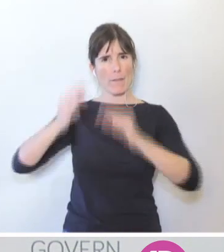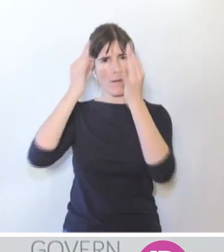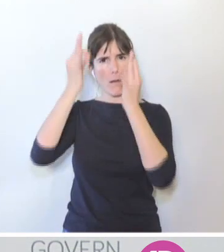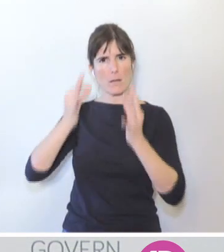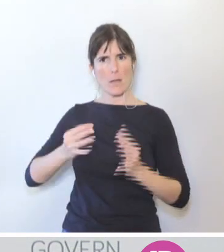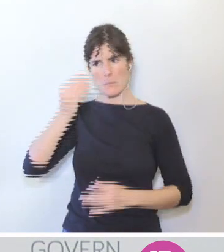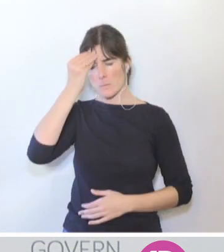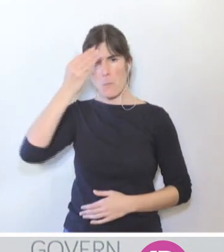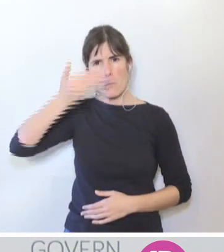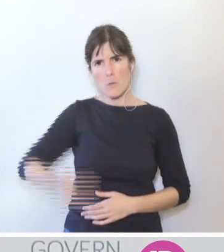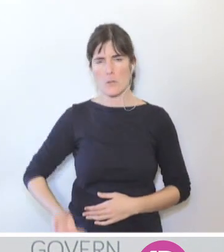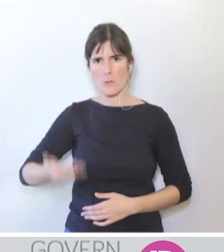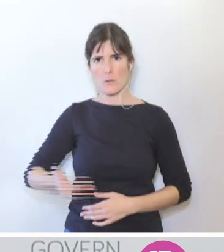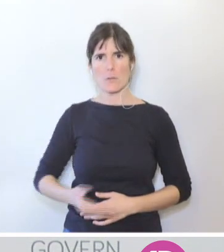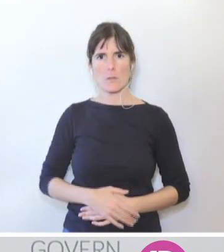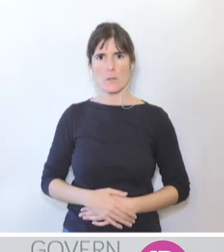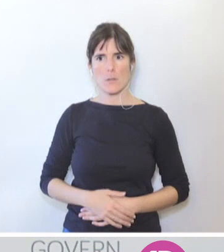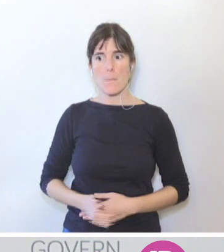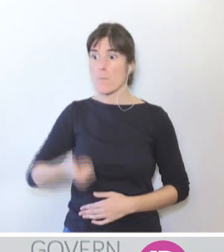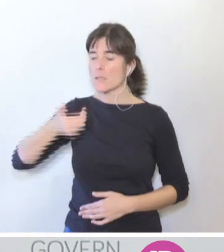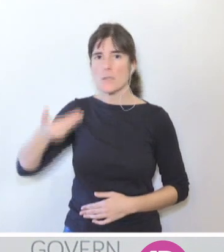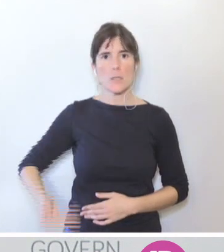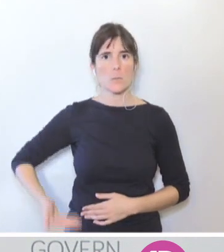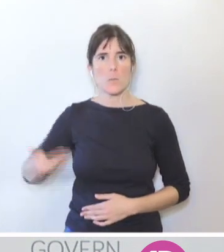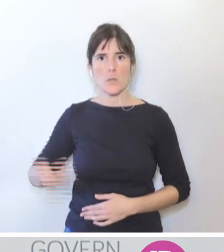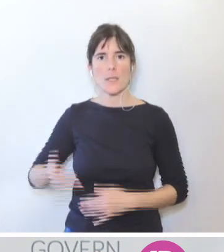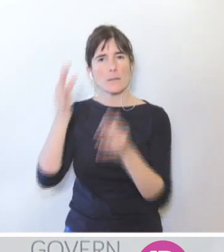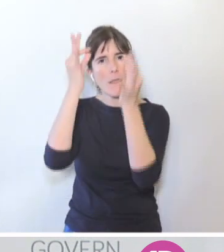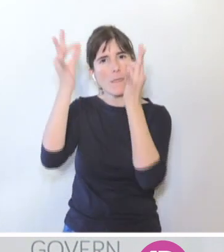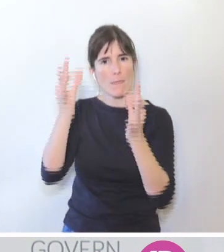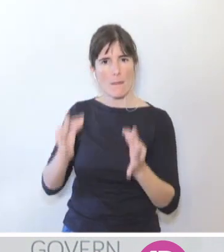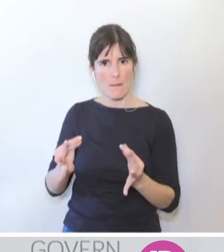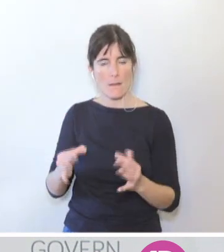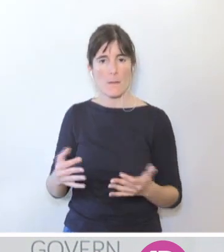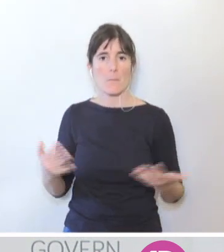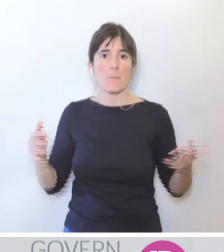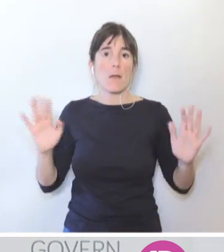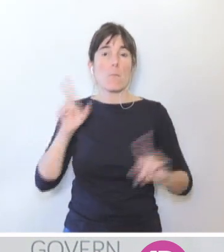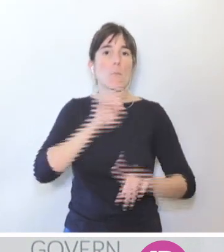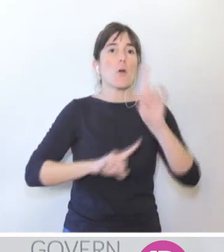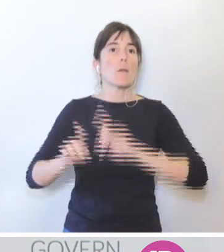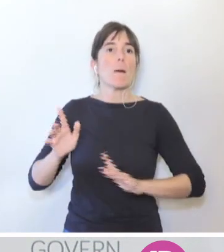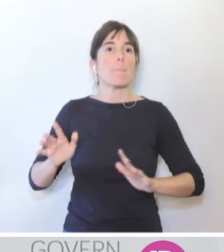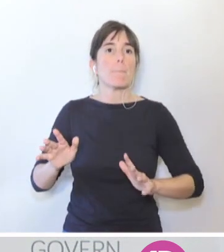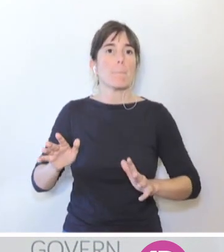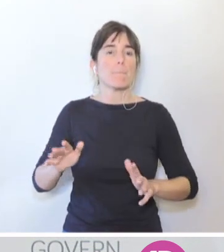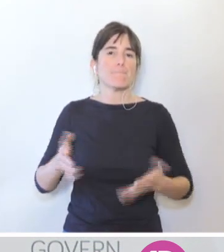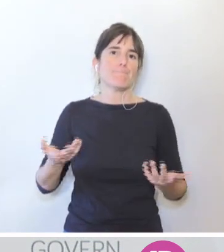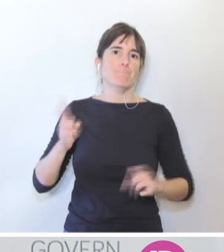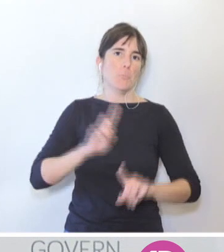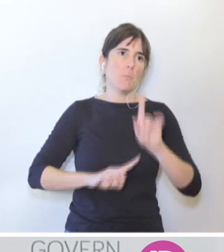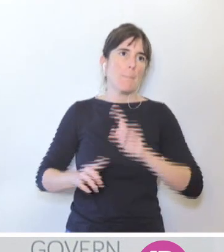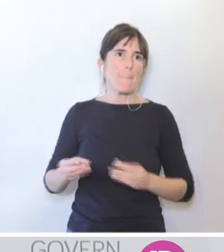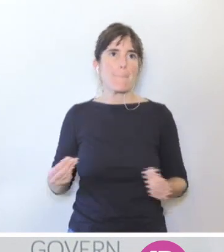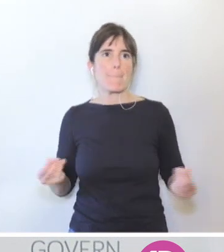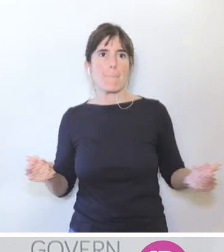M'apareixen, de fet, el més transcendent. El problema és que... Bé, el problema... És que, no sé, és que